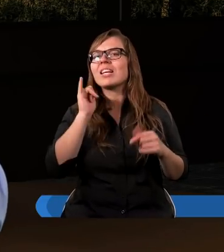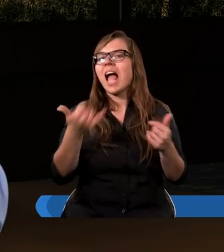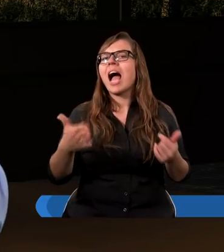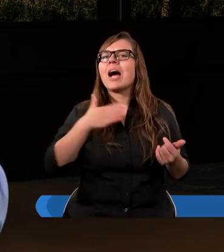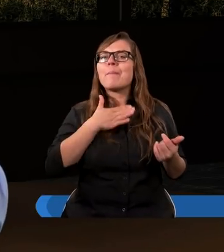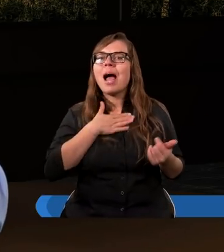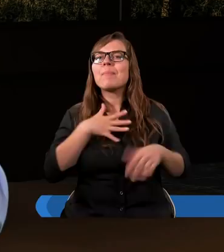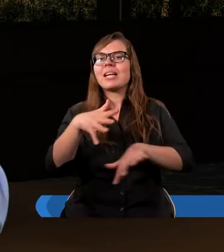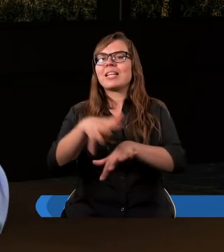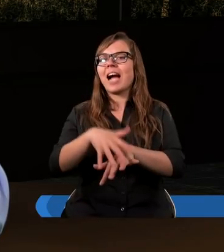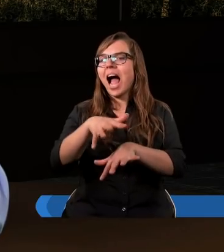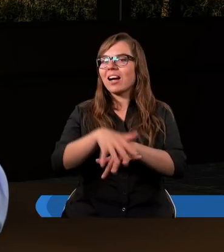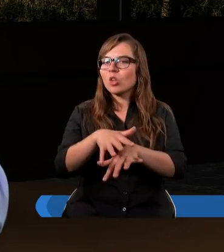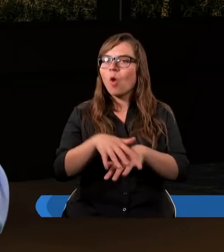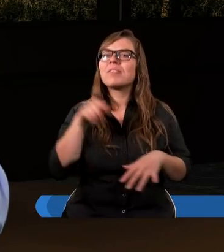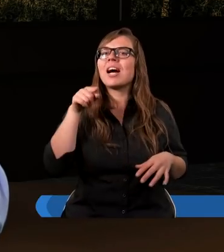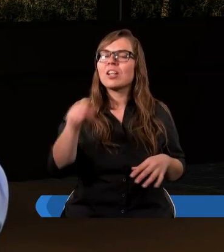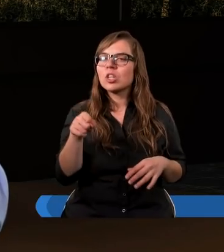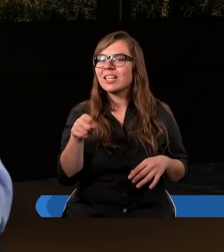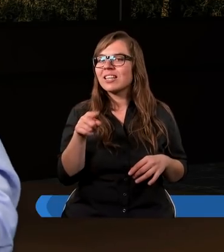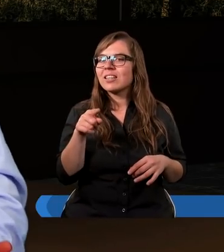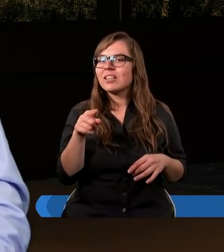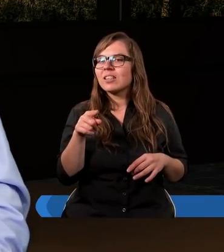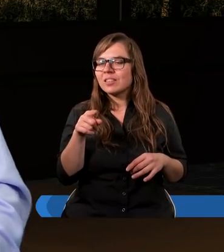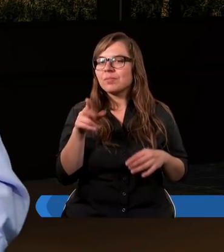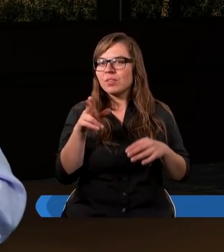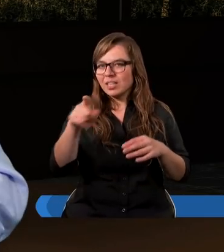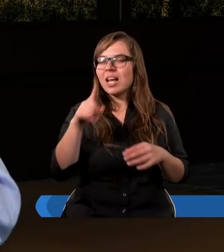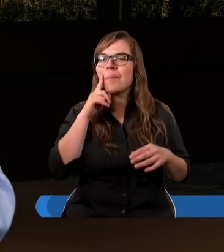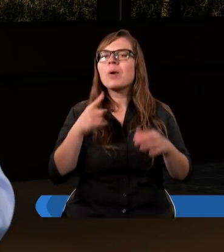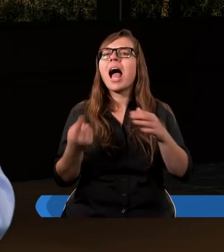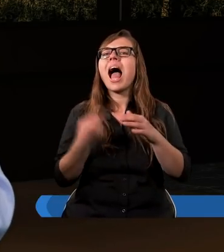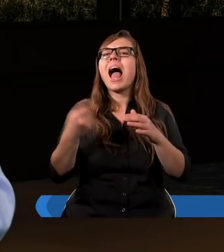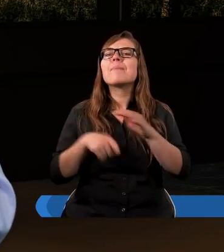mamy traktować tych emigrantów,